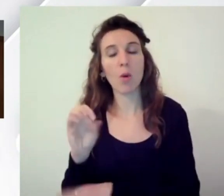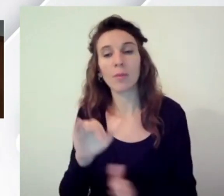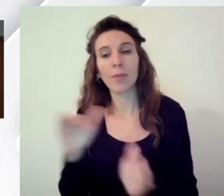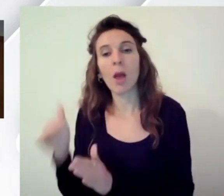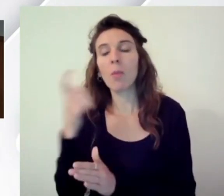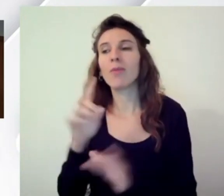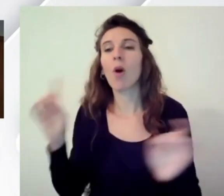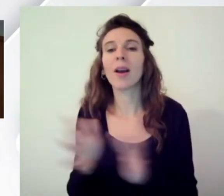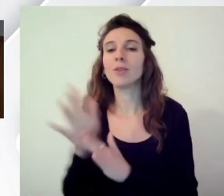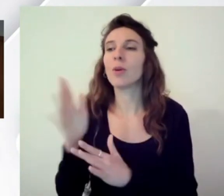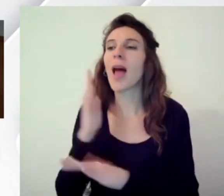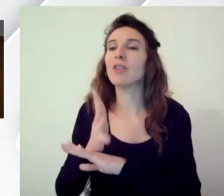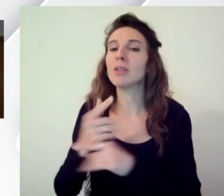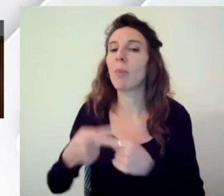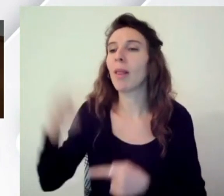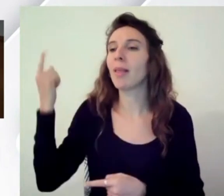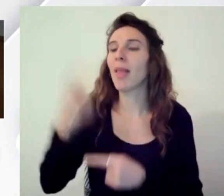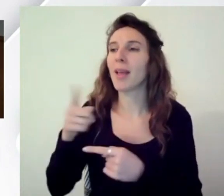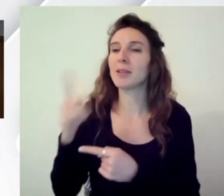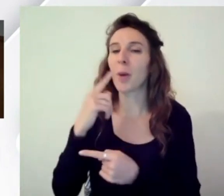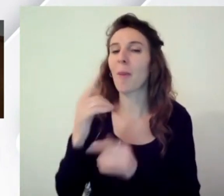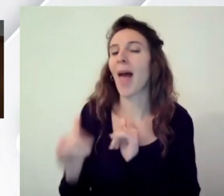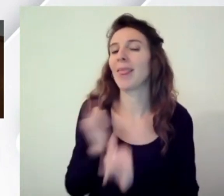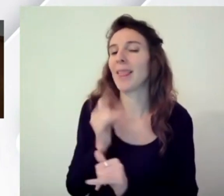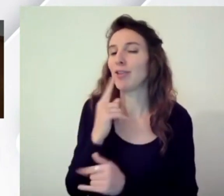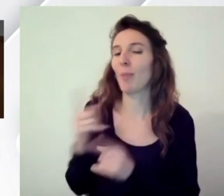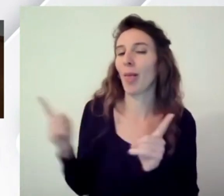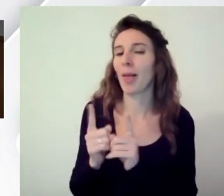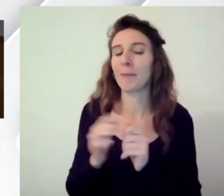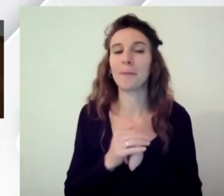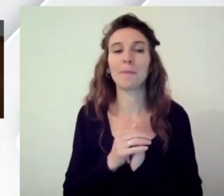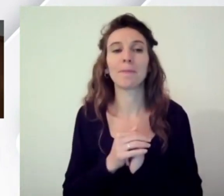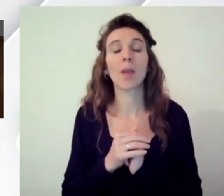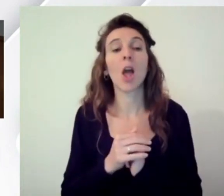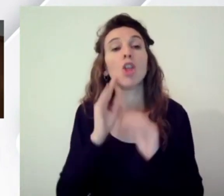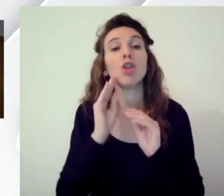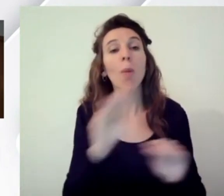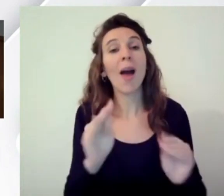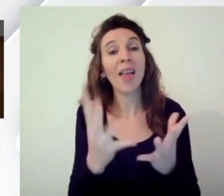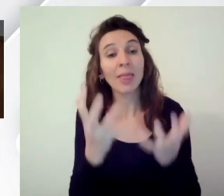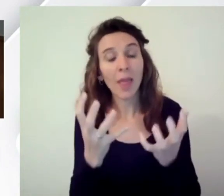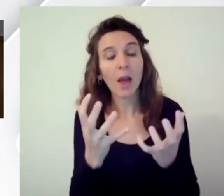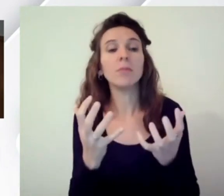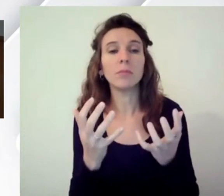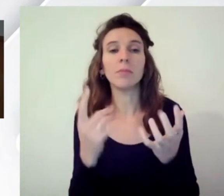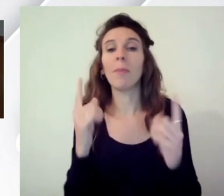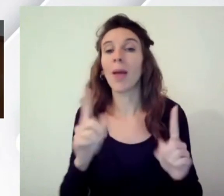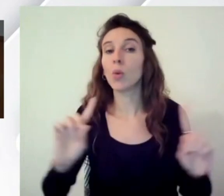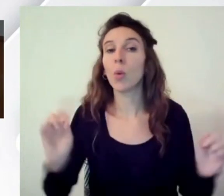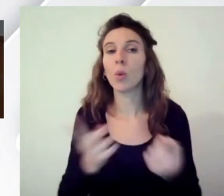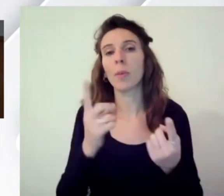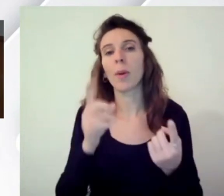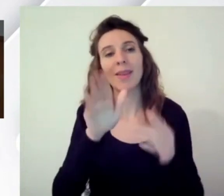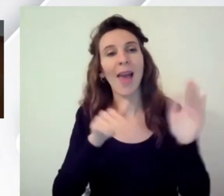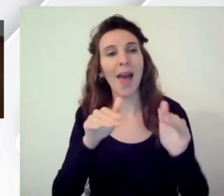Accessibility Day ci farà una piccola preview e quindi la domanda secca per tutti chiaramente vi chiamerò una alla